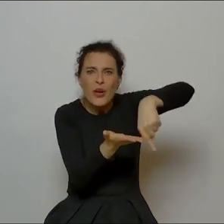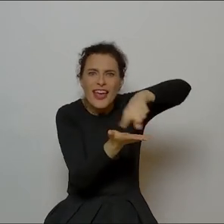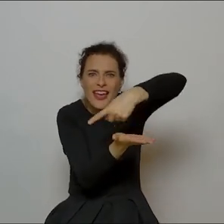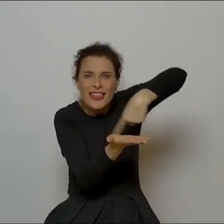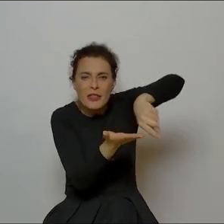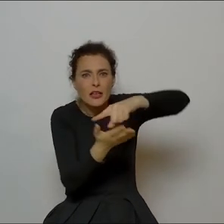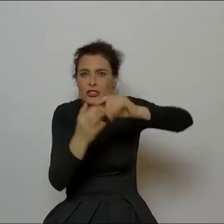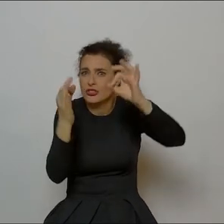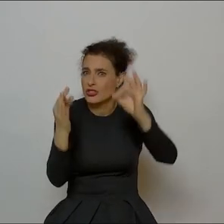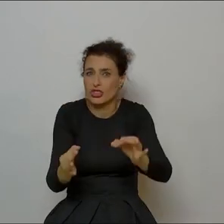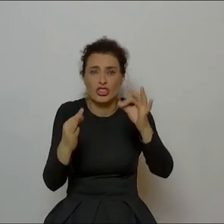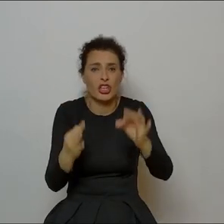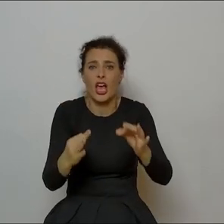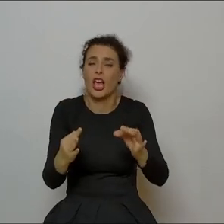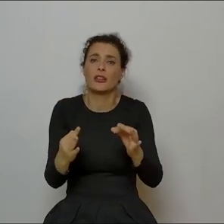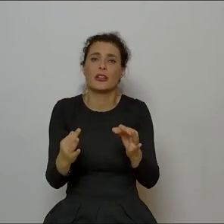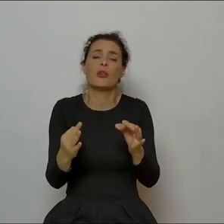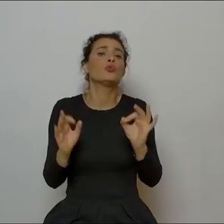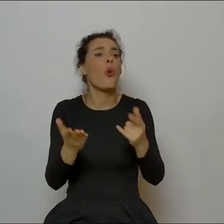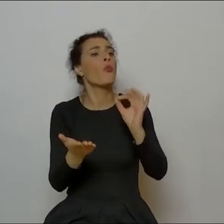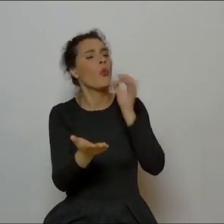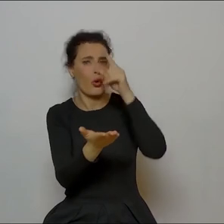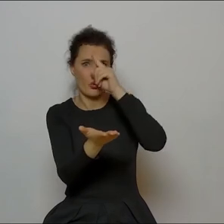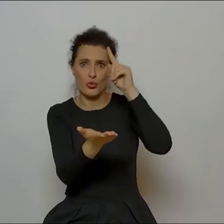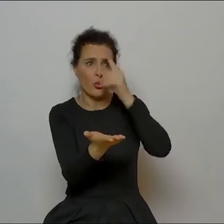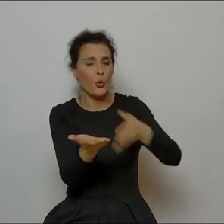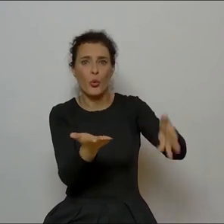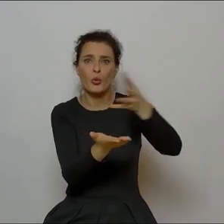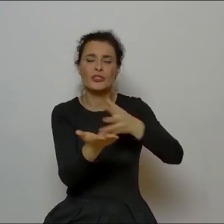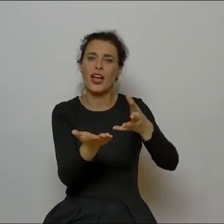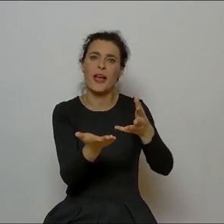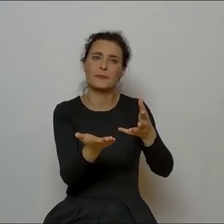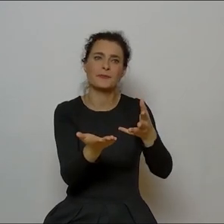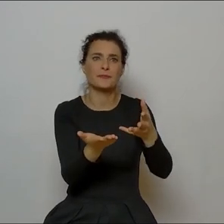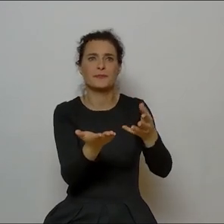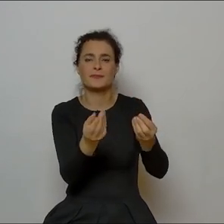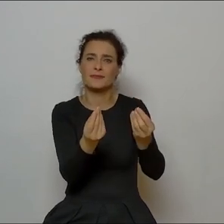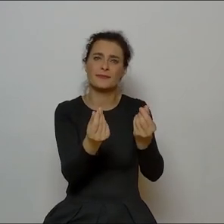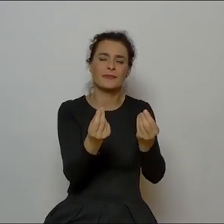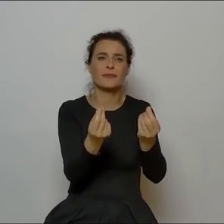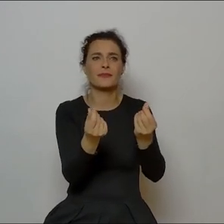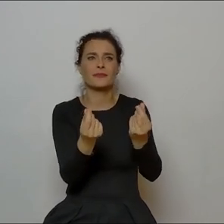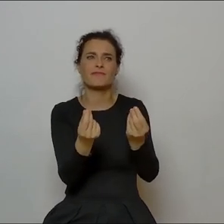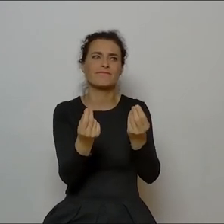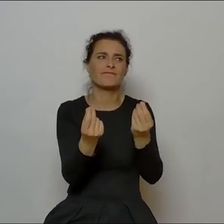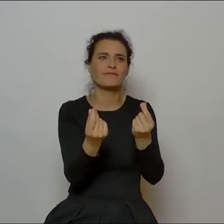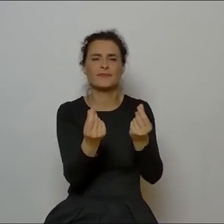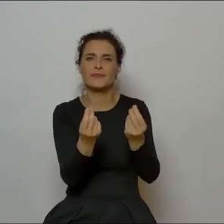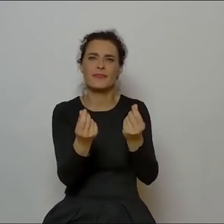Dzisiaj jest bardzo trudno uzyskać u młodych ludzi pewien rodzaj takiego, znaczy uzyskać,